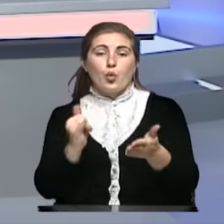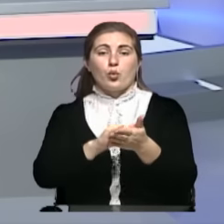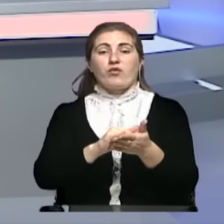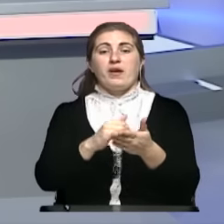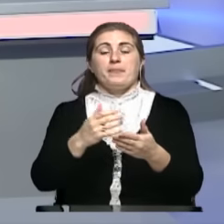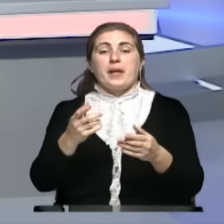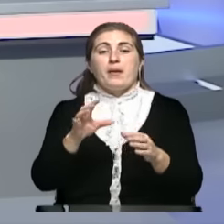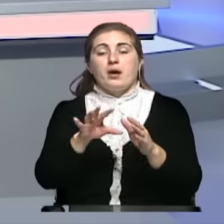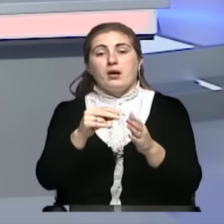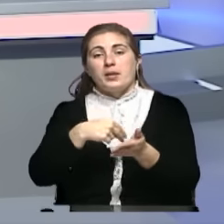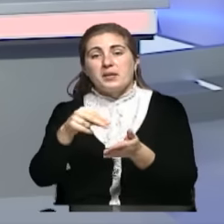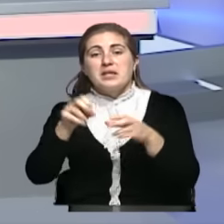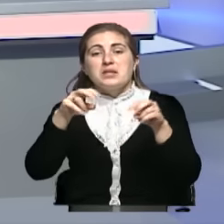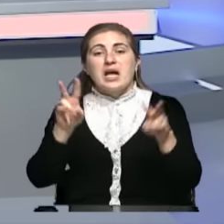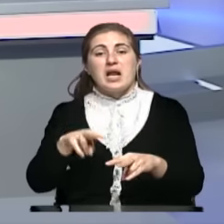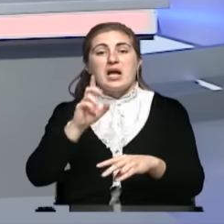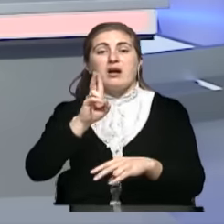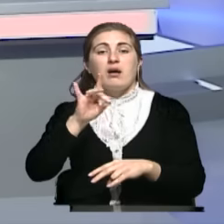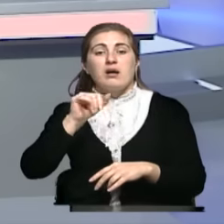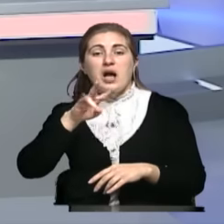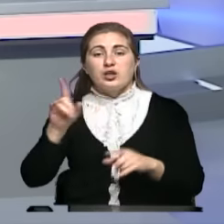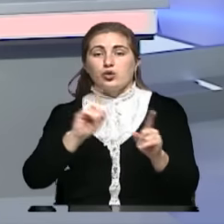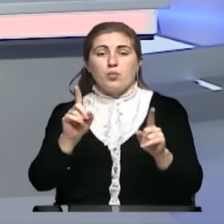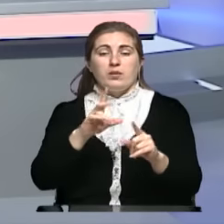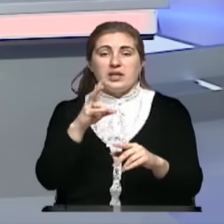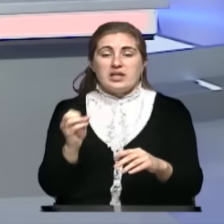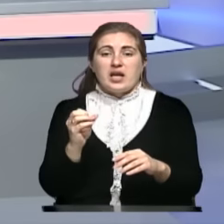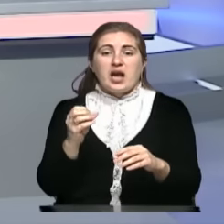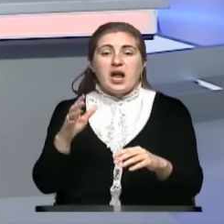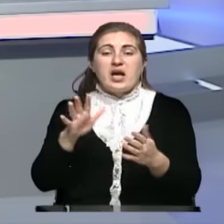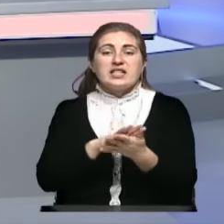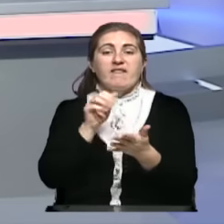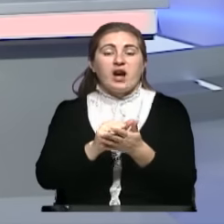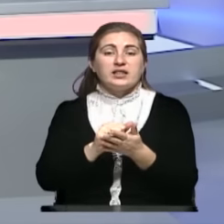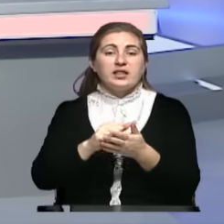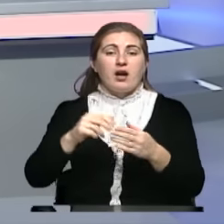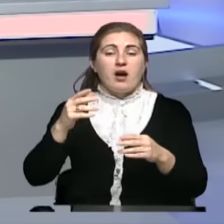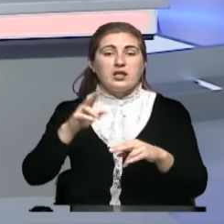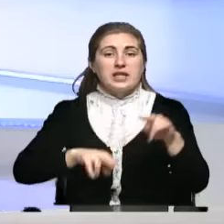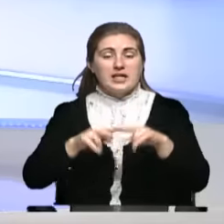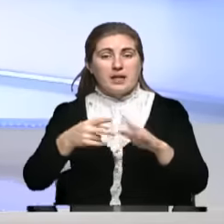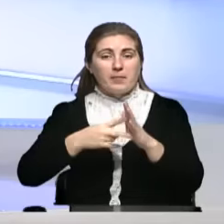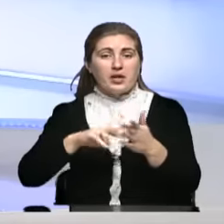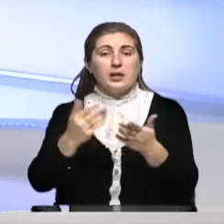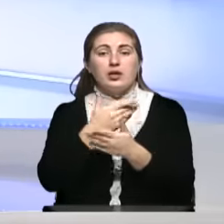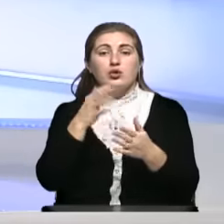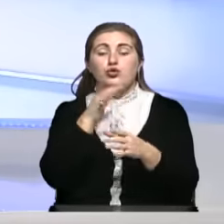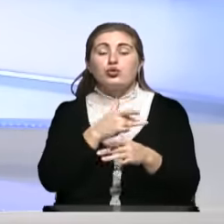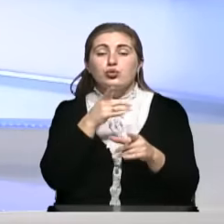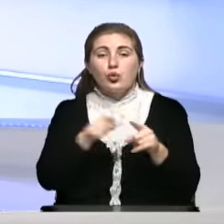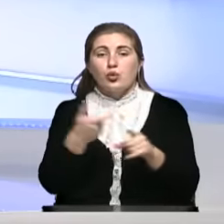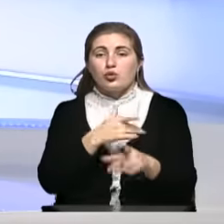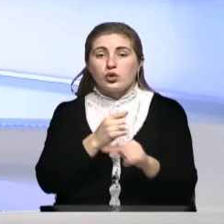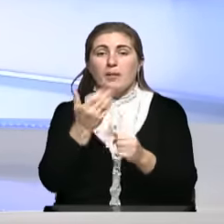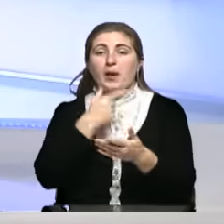для того, чтобы не сорвать реализацию жилищных программ, потому что сроки у нас стоят очень жесткие, мы обязаны это сделать. И очень